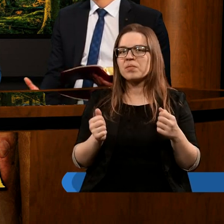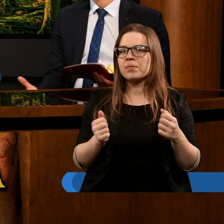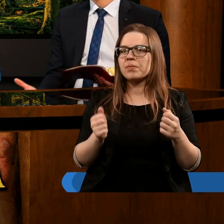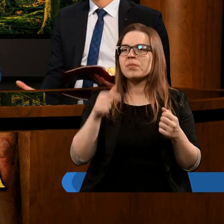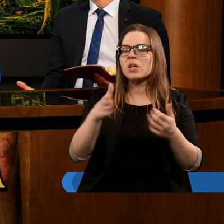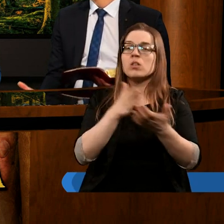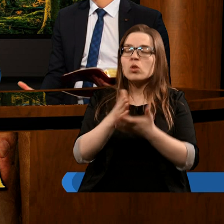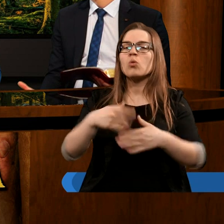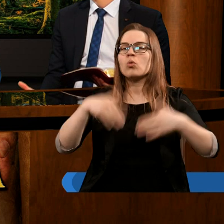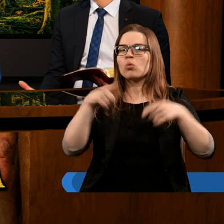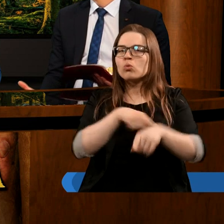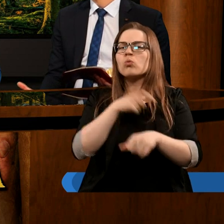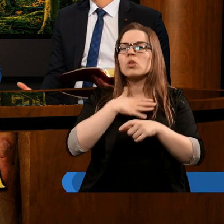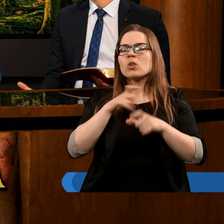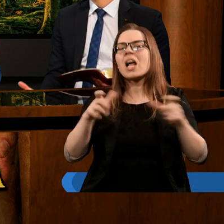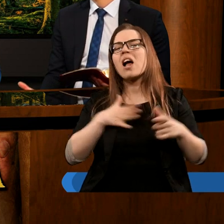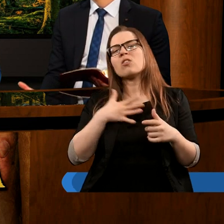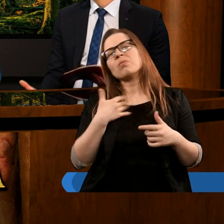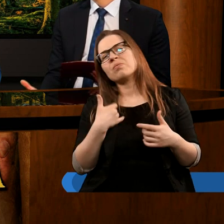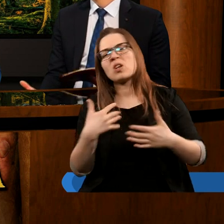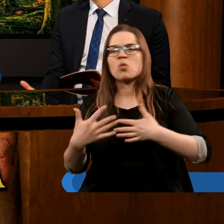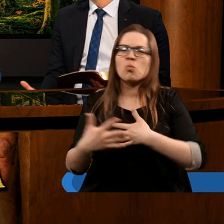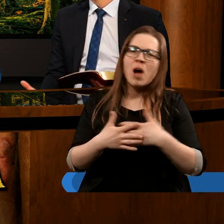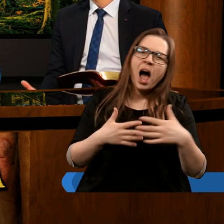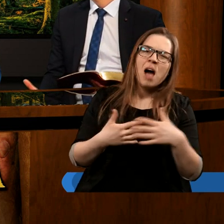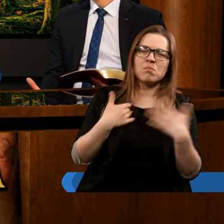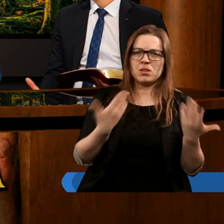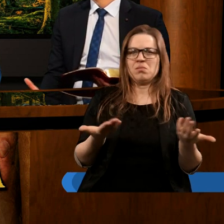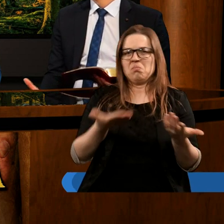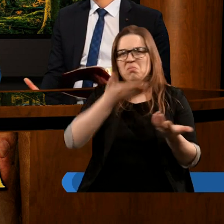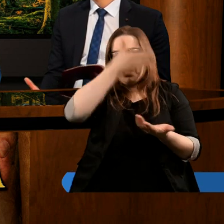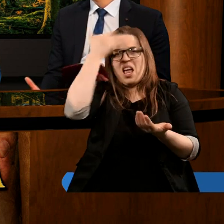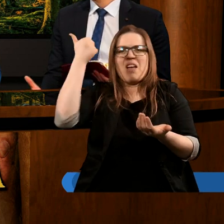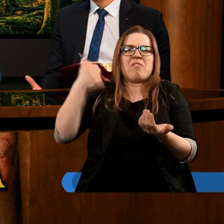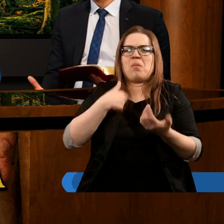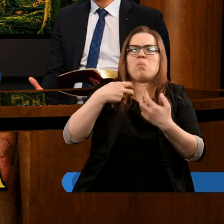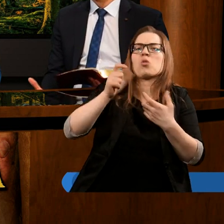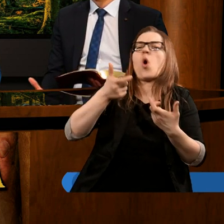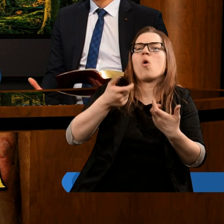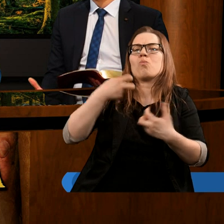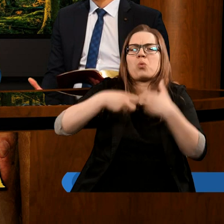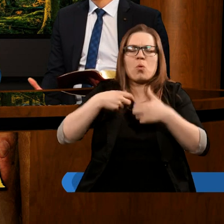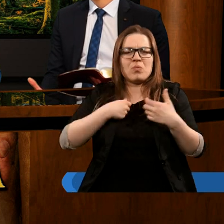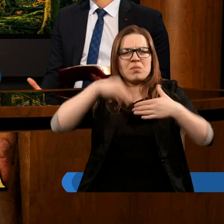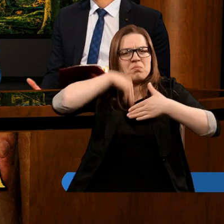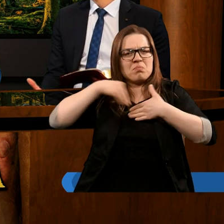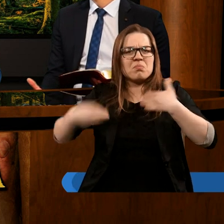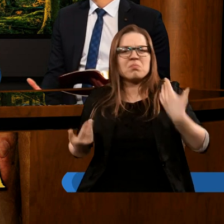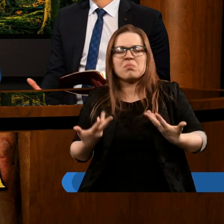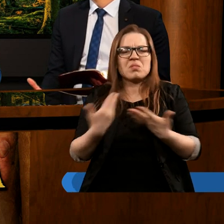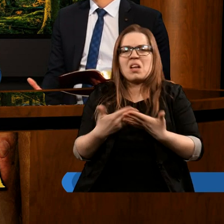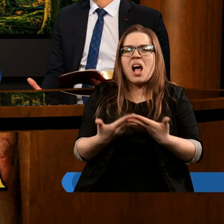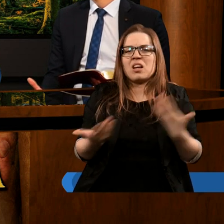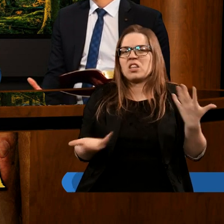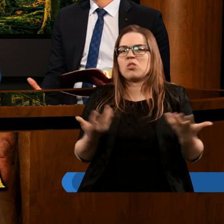przez jakiś dłuższy czas odczuwam słabość, nie wiem, co mi dolega albo gdzie są podobne sytuacje,